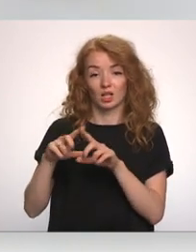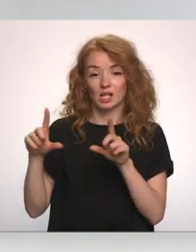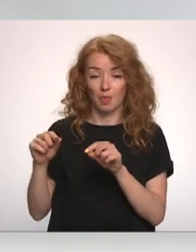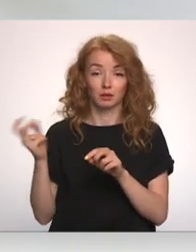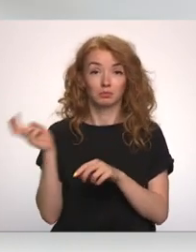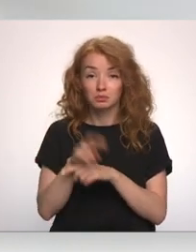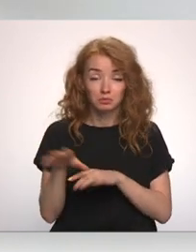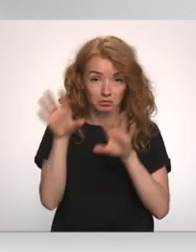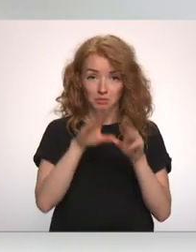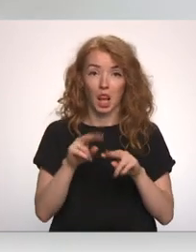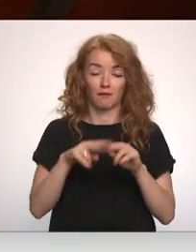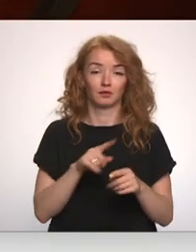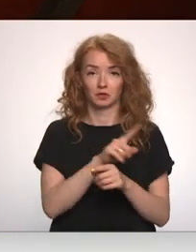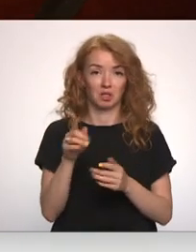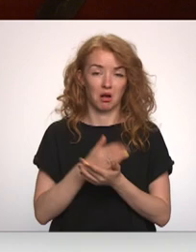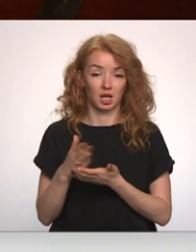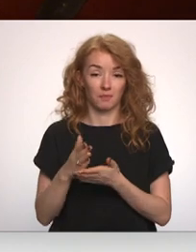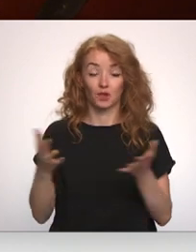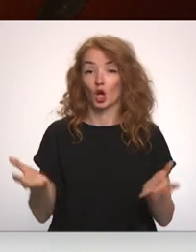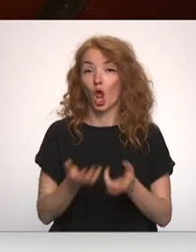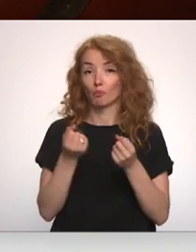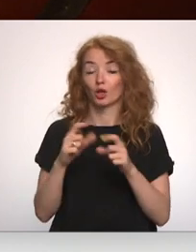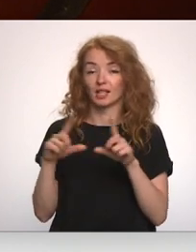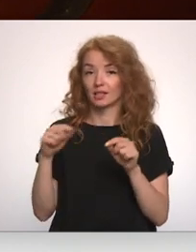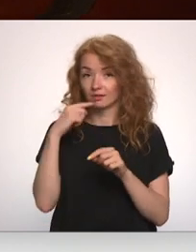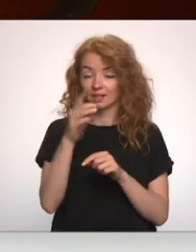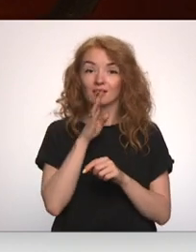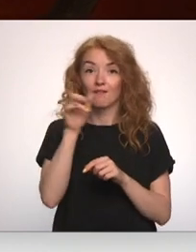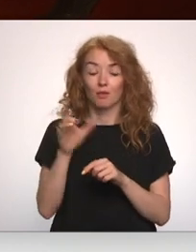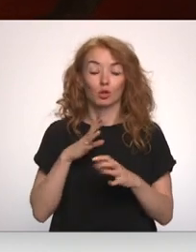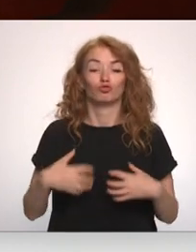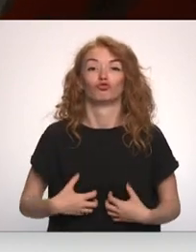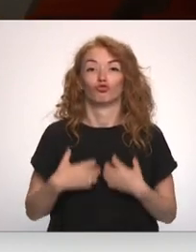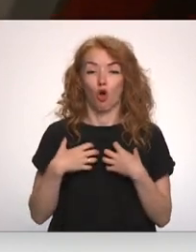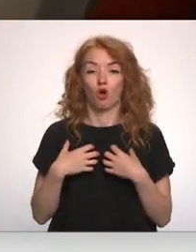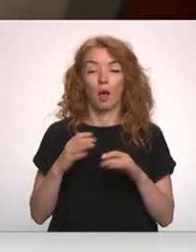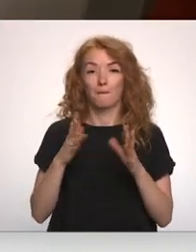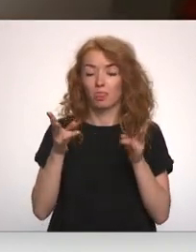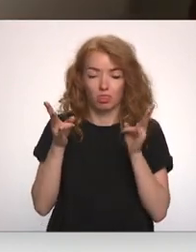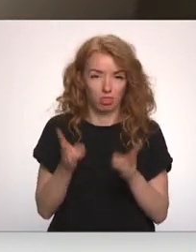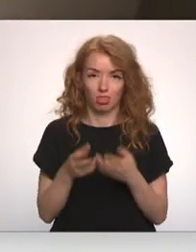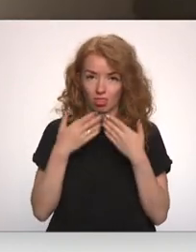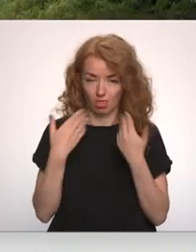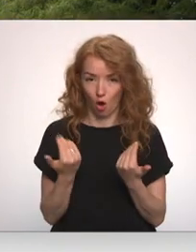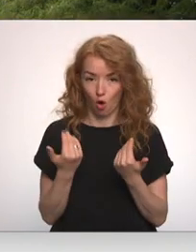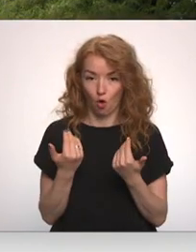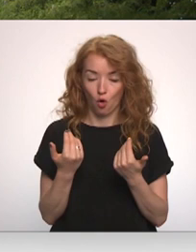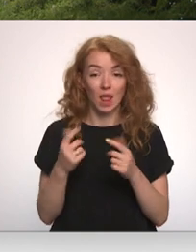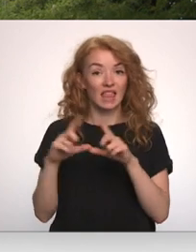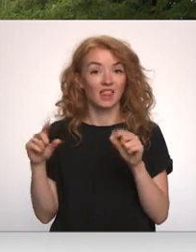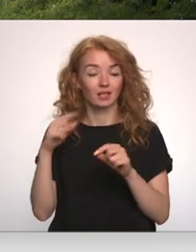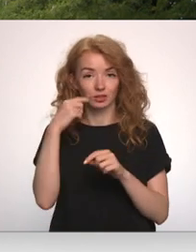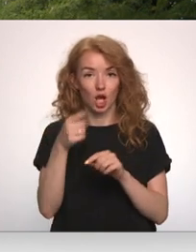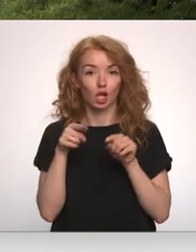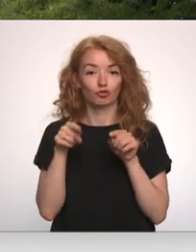liftu visi kārtībā. Glābšanas dienestā norāda, ka sieviete bijusi šoka stāvoklī, bet traumas nav gugusi. Dierestā saka, ka